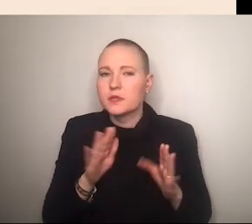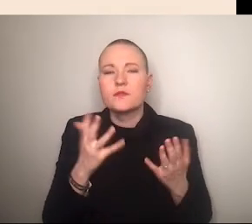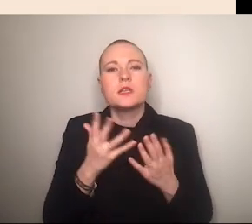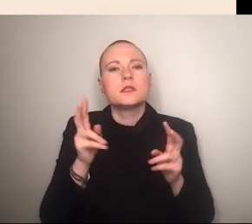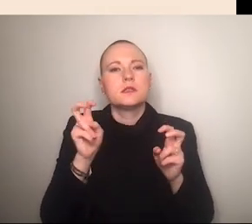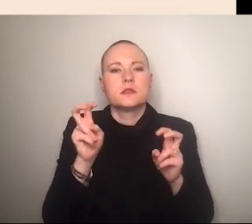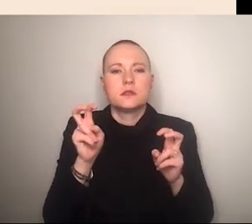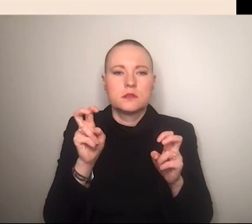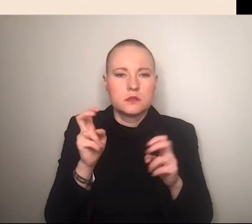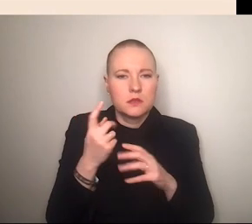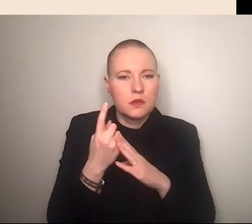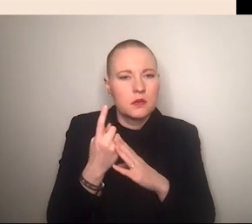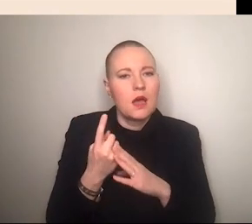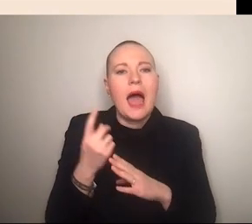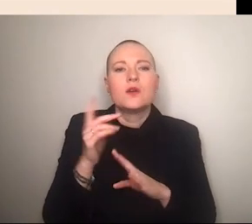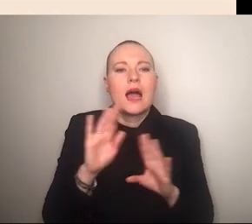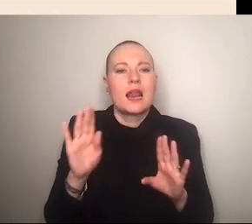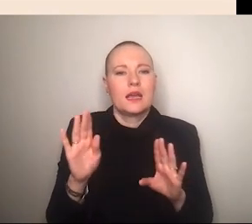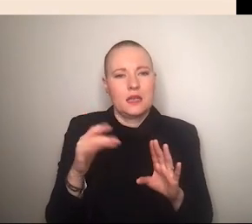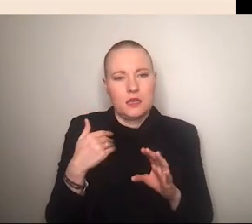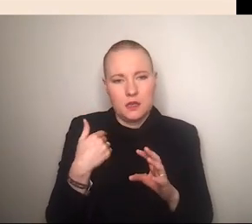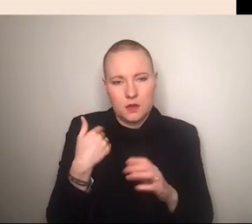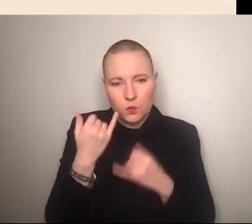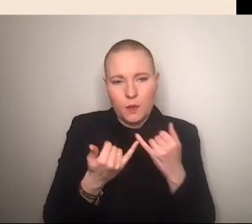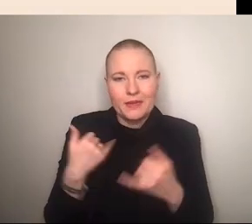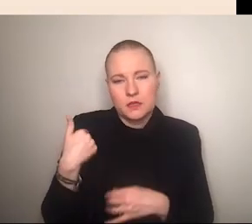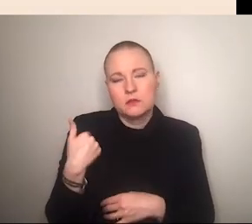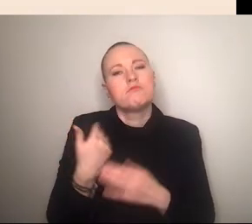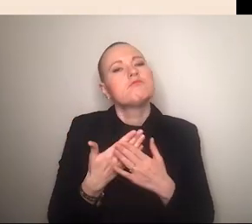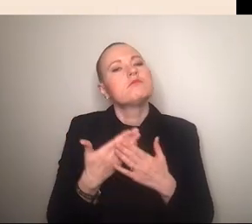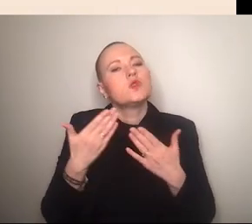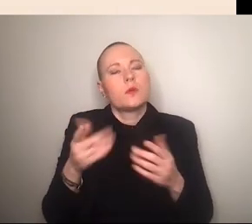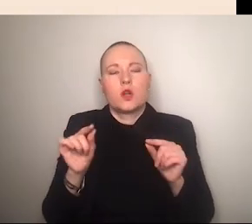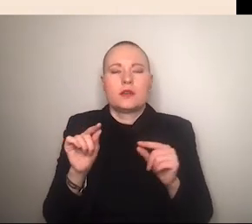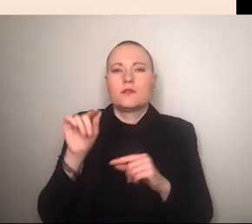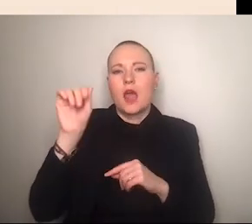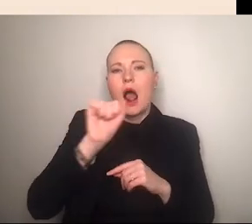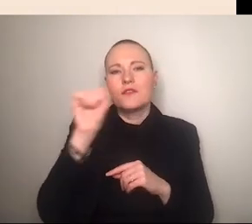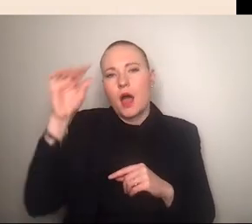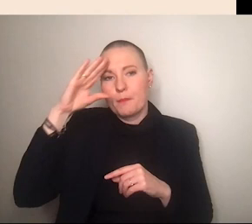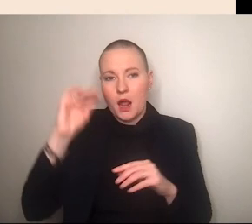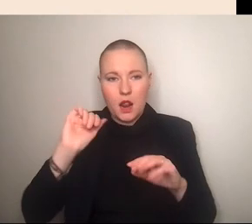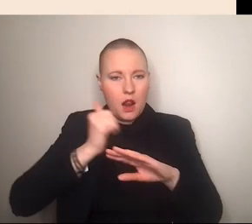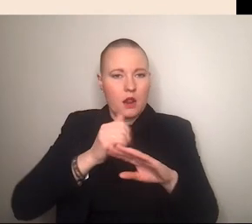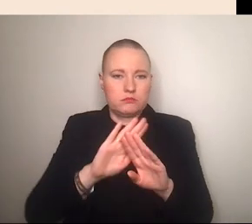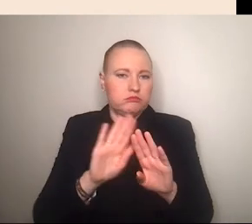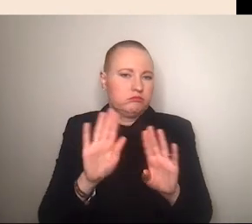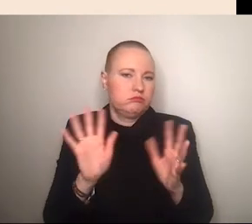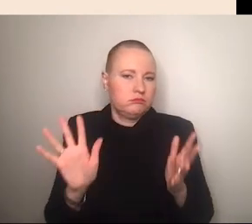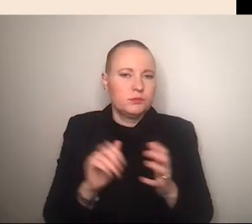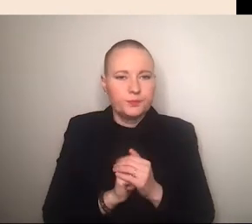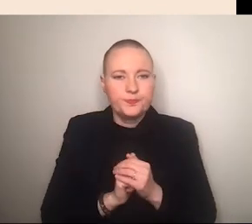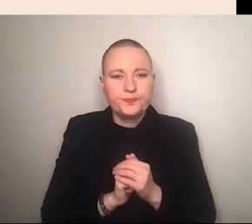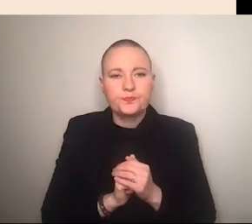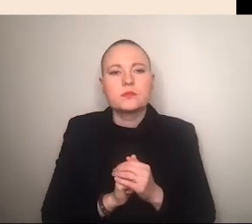high value woman so ein bisschen als kontrast zum zum alpha male oder zum gegenstück des alpha males und häufig ist auch